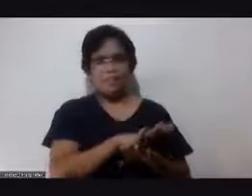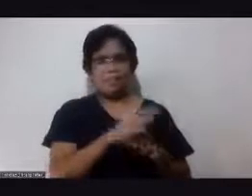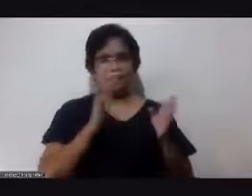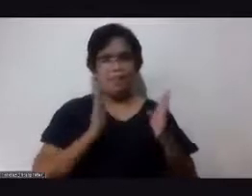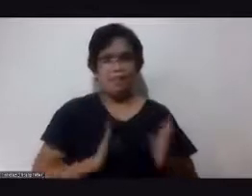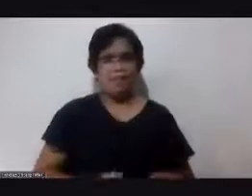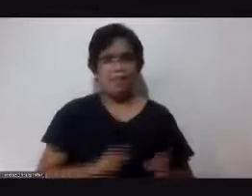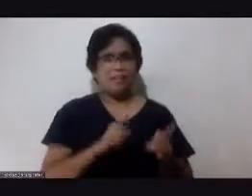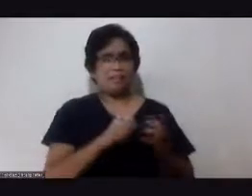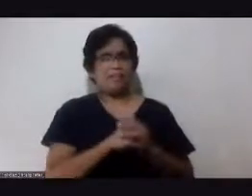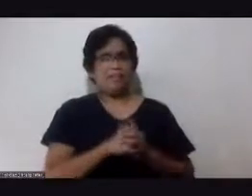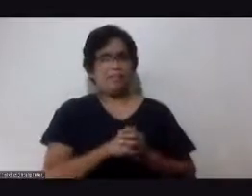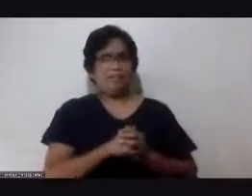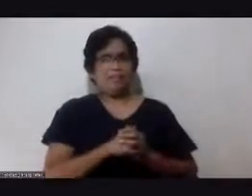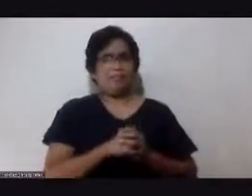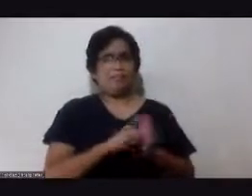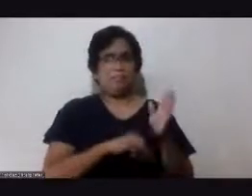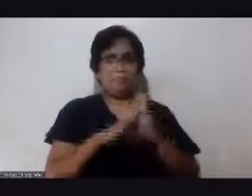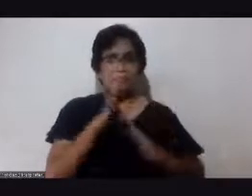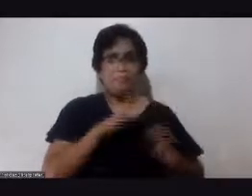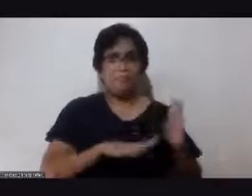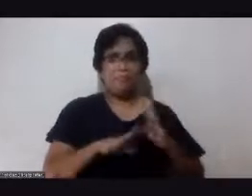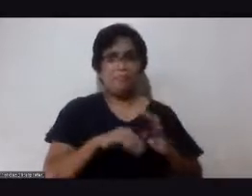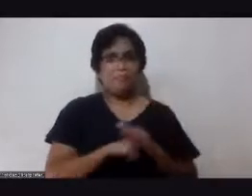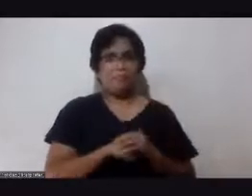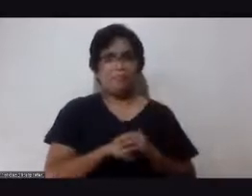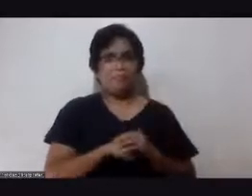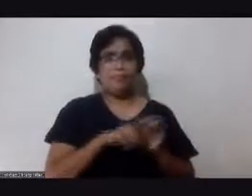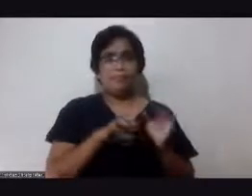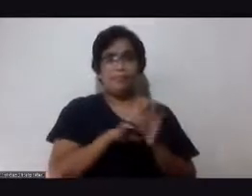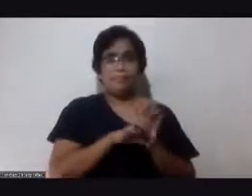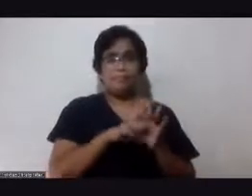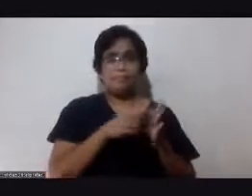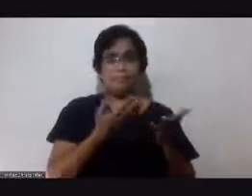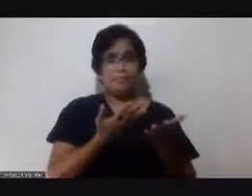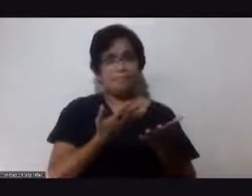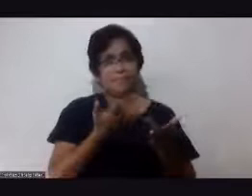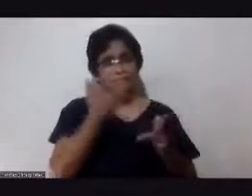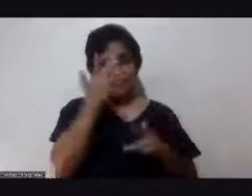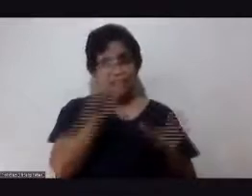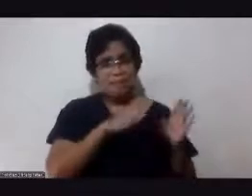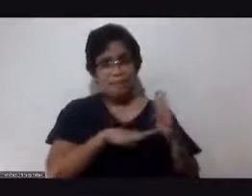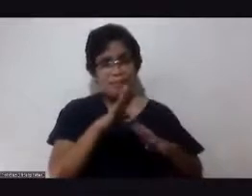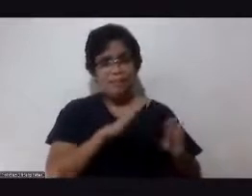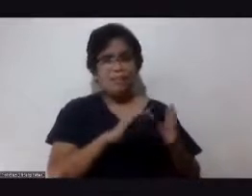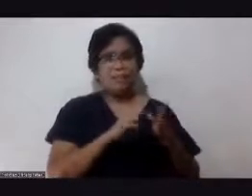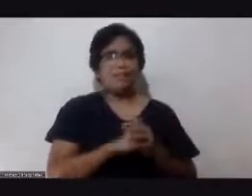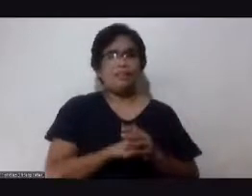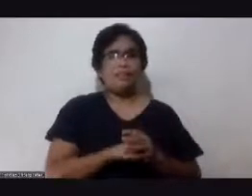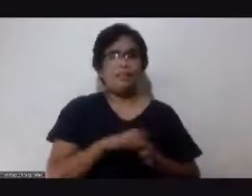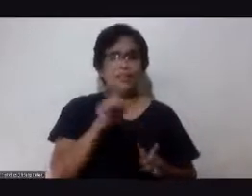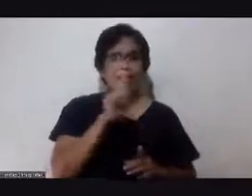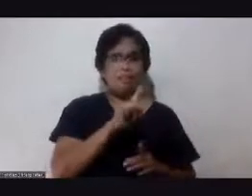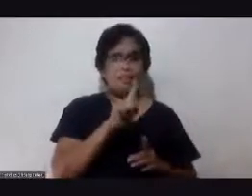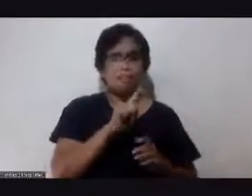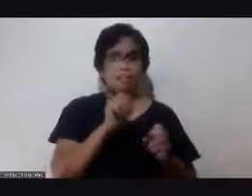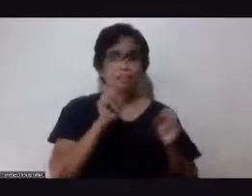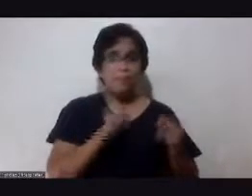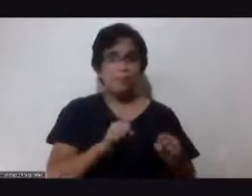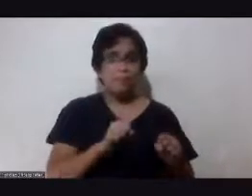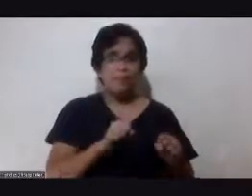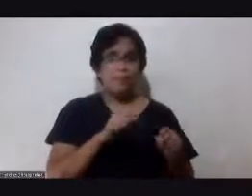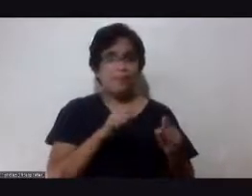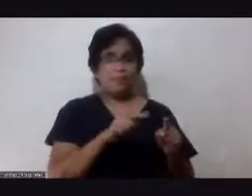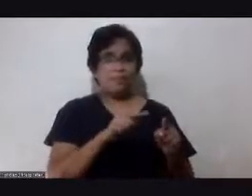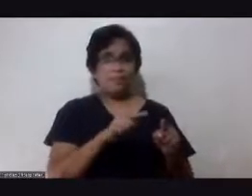'n ating mga deficiency yung mga deficiencies natin brother Benson pwede bang punuan ng ating mga food